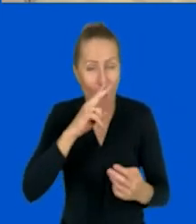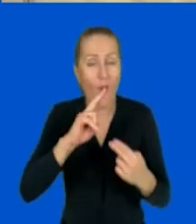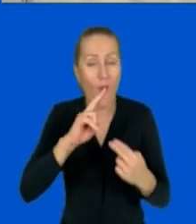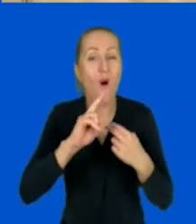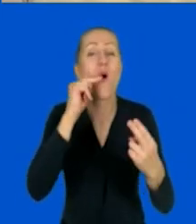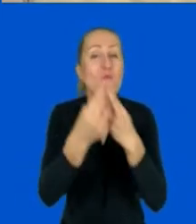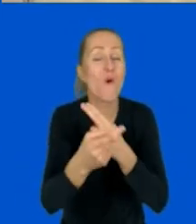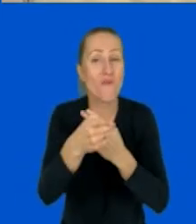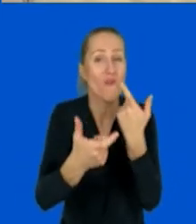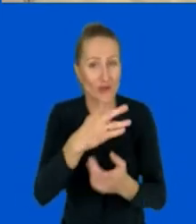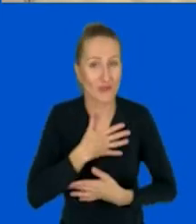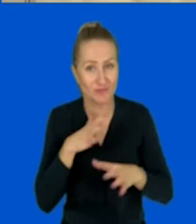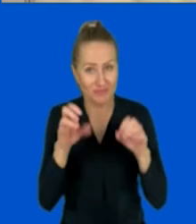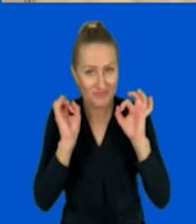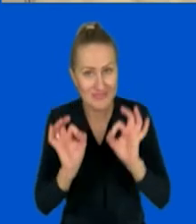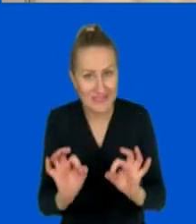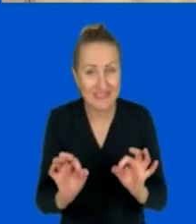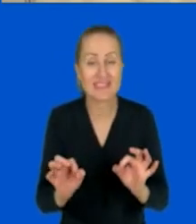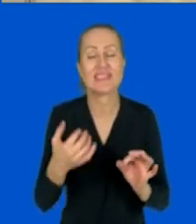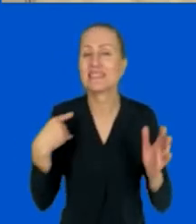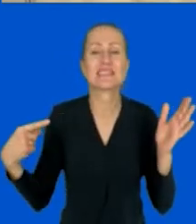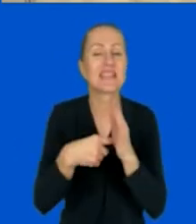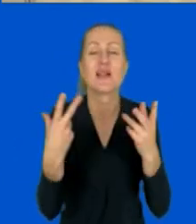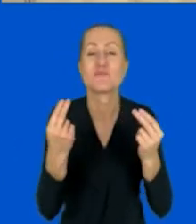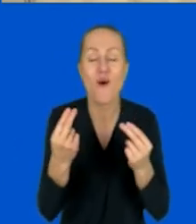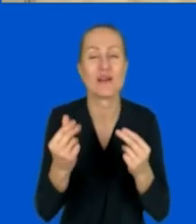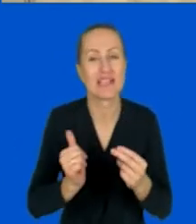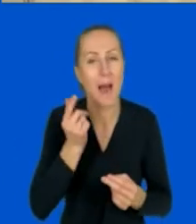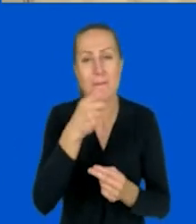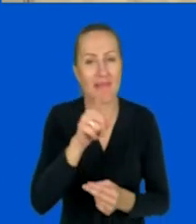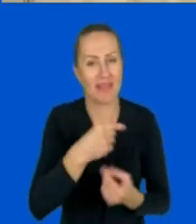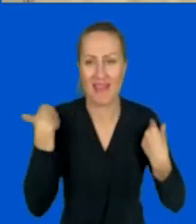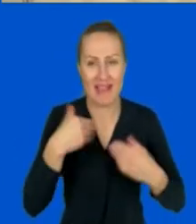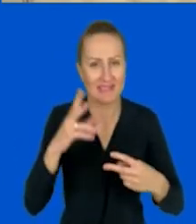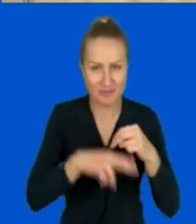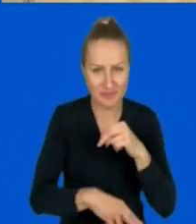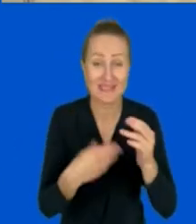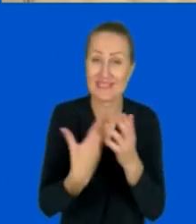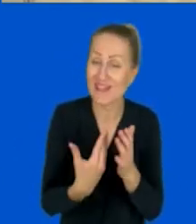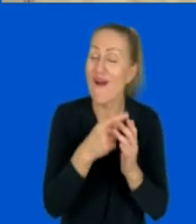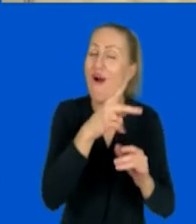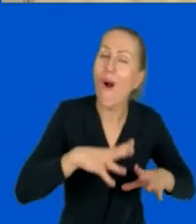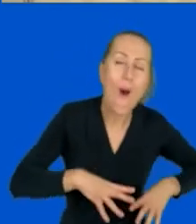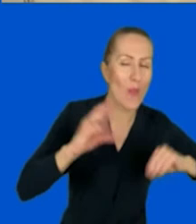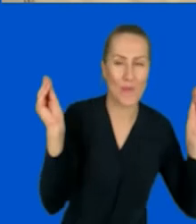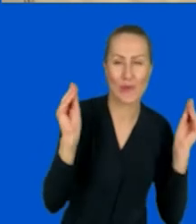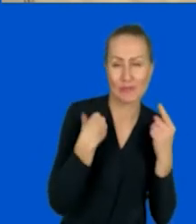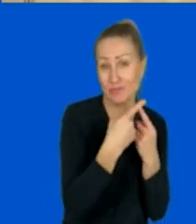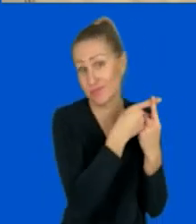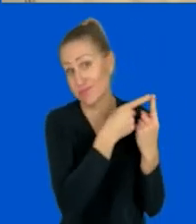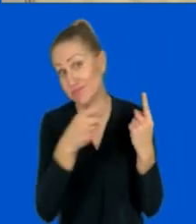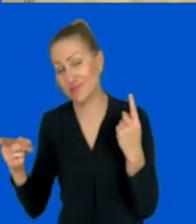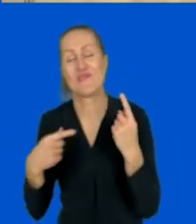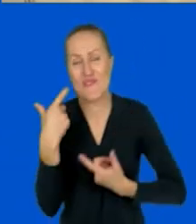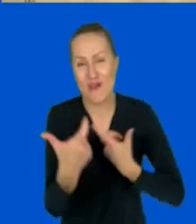Moim celem dzisiaj jest, spowodować, żebyście stąd nie chcieli wyjść. Dlatego od samego początku staram się jak najbardziej was